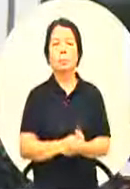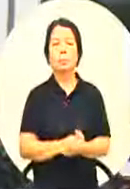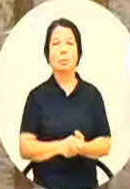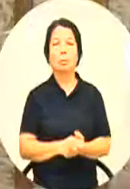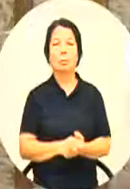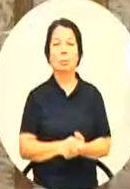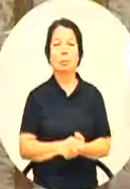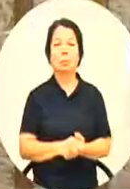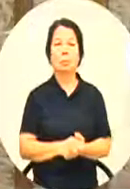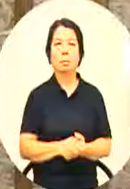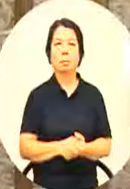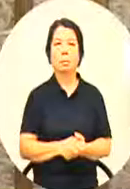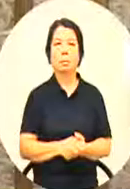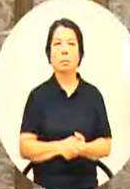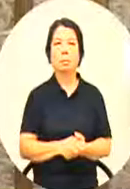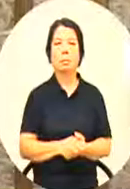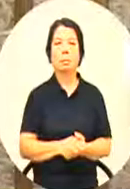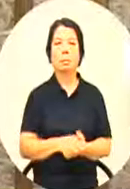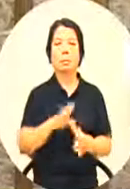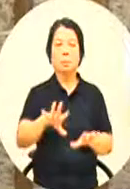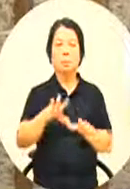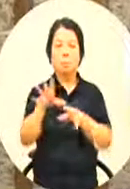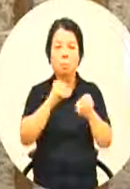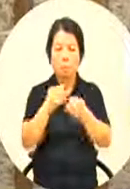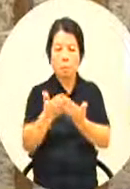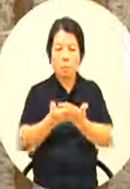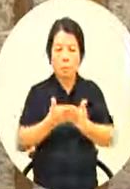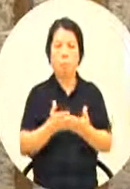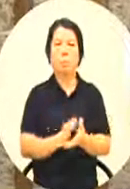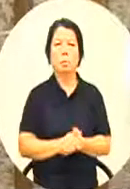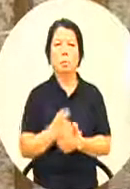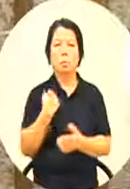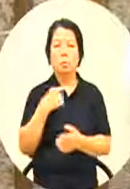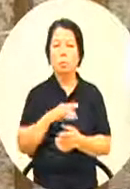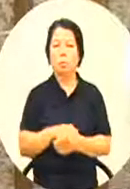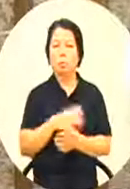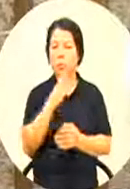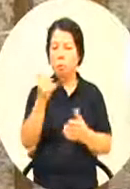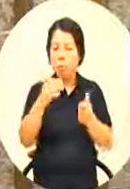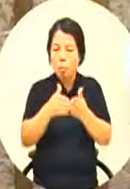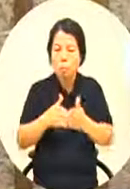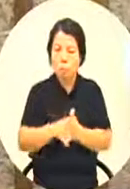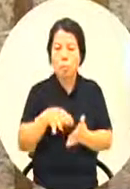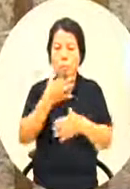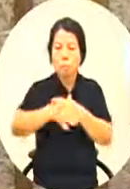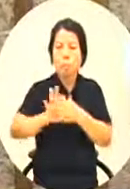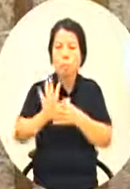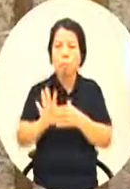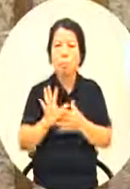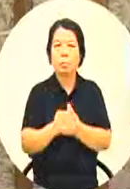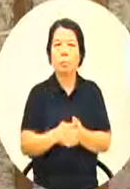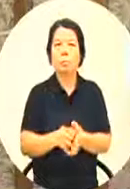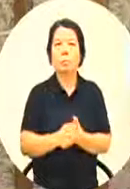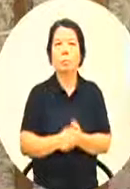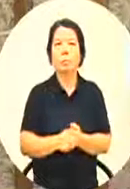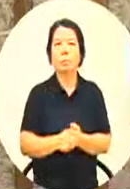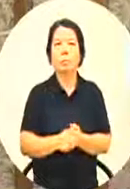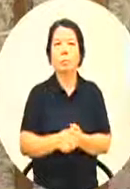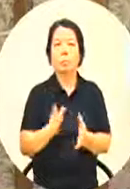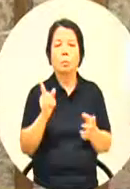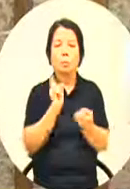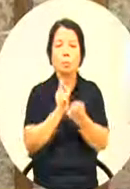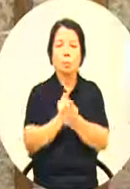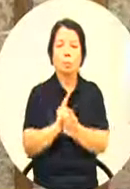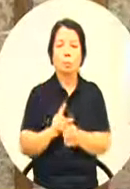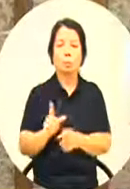那个我们资料提供的部分我会再确认一下是不是中间有疏漏不过跟议员报告我们对于新南